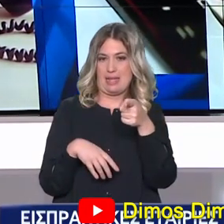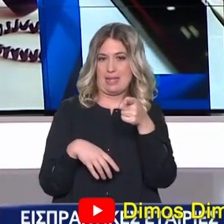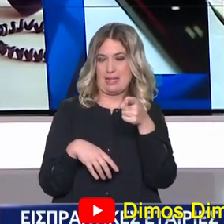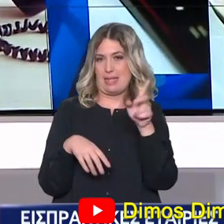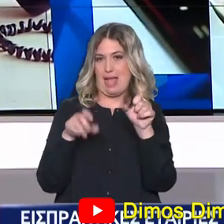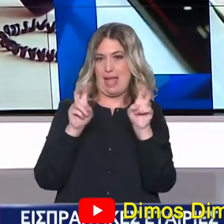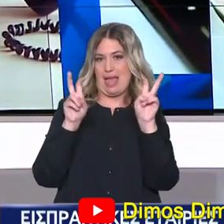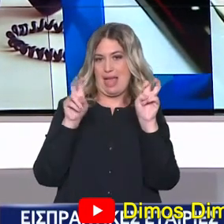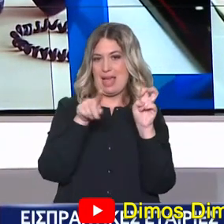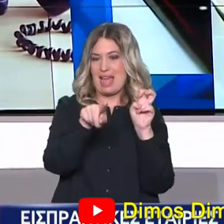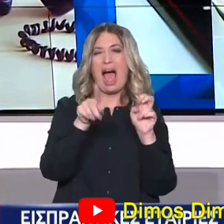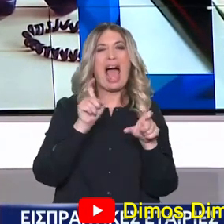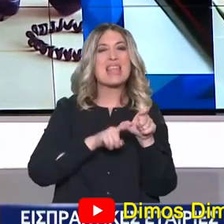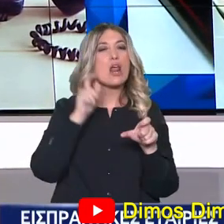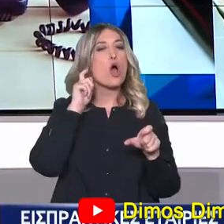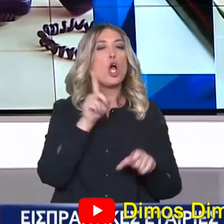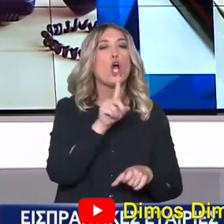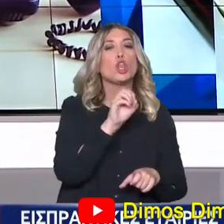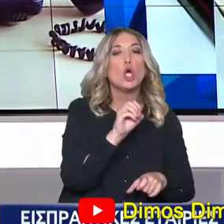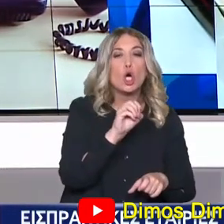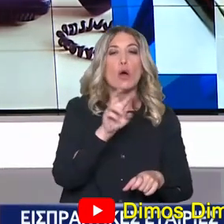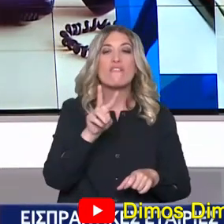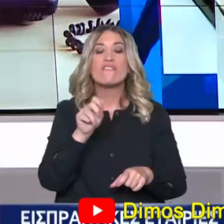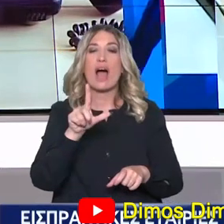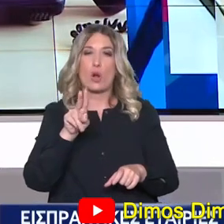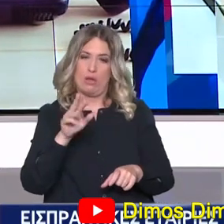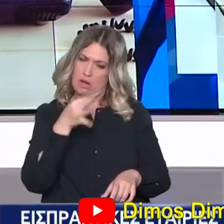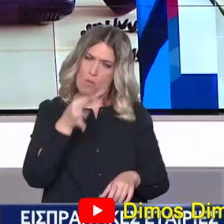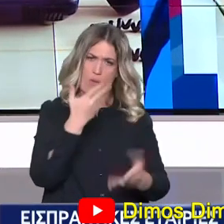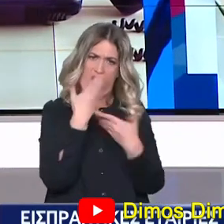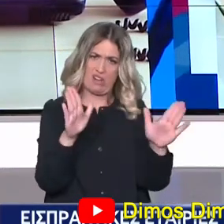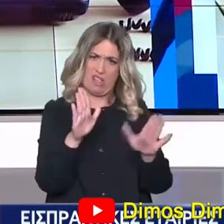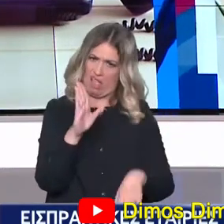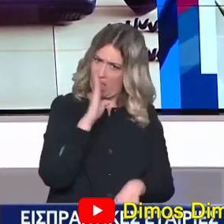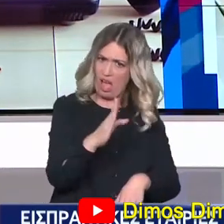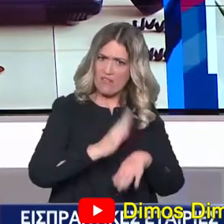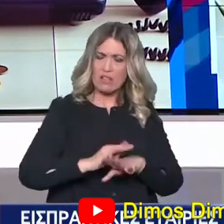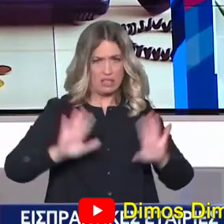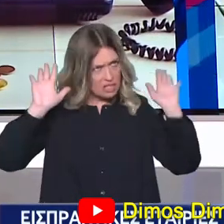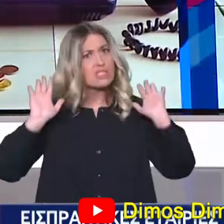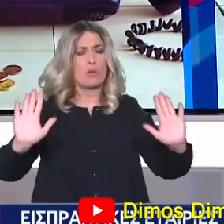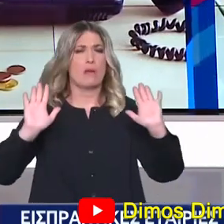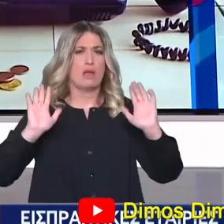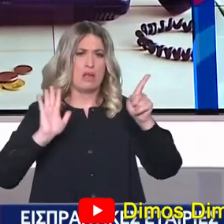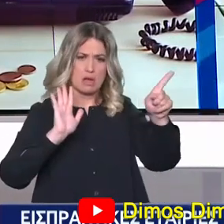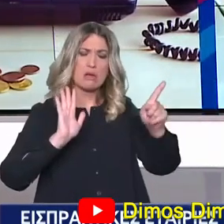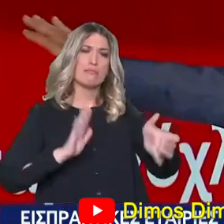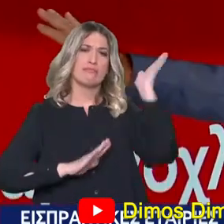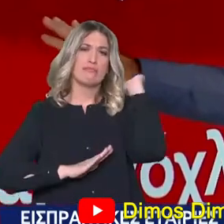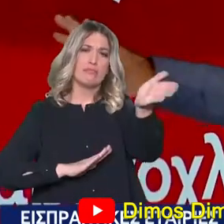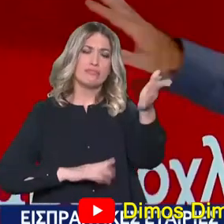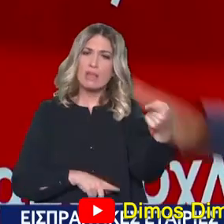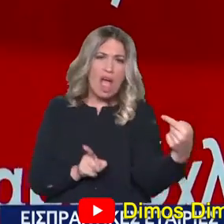όνομα της εταιρείας που βλέπετε εδώ. Η εταιρεία Do Value, για να μιλάμε πια με ονόματα. Απούμε και τ' άλλα. Τ' άλλα ονόματα είναι Σεπάλλη, Ήντρουμ, Αυτό εδώ